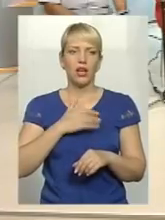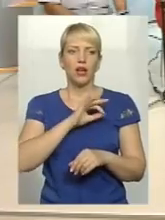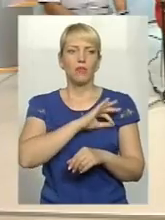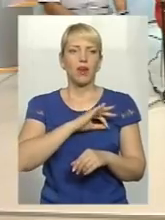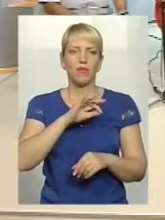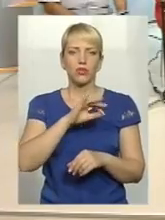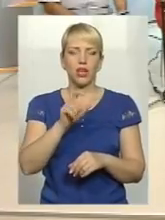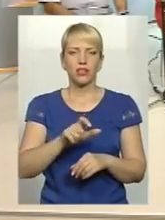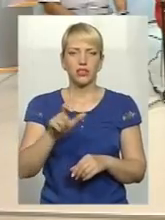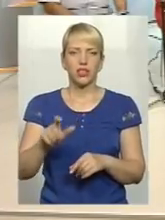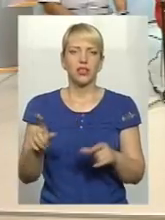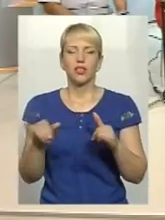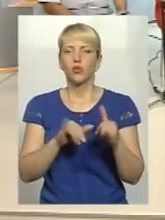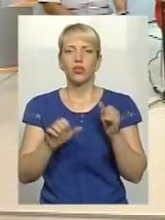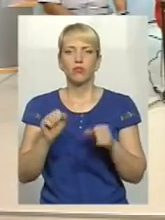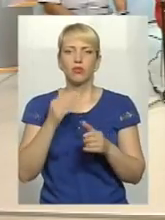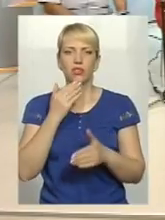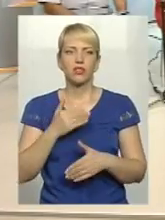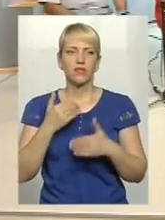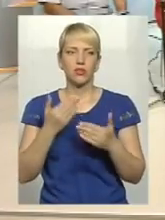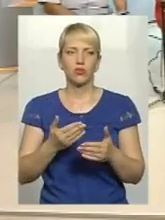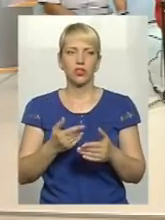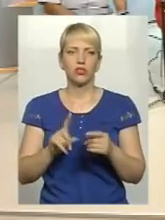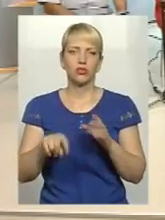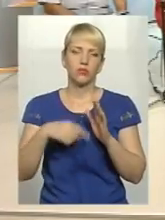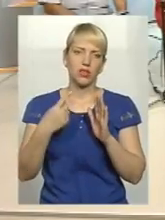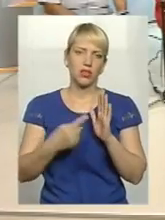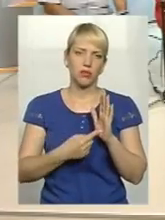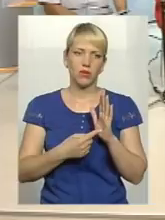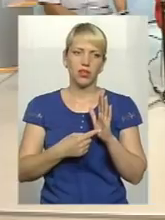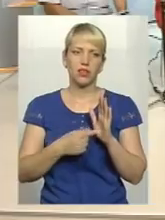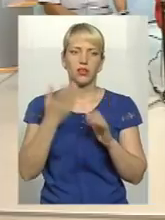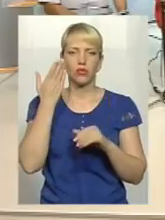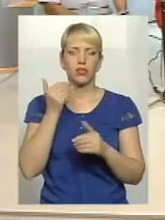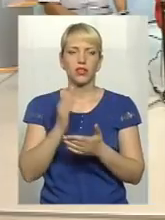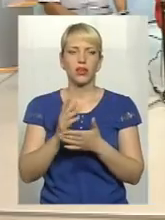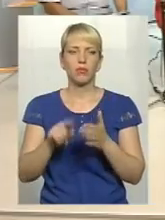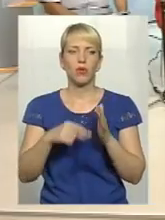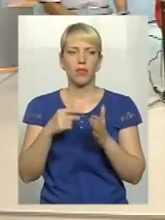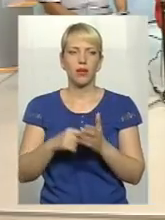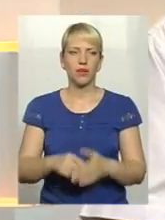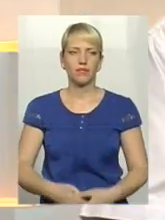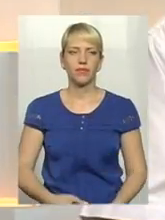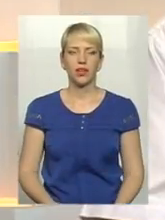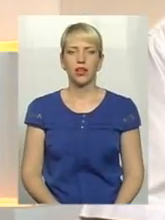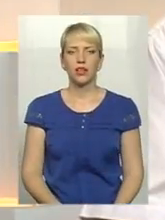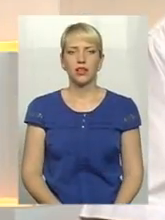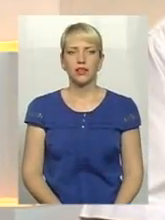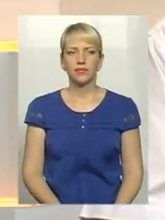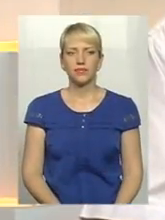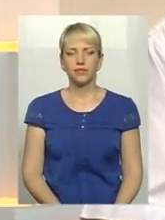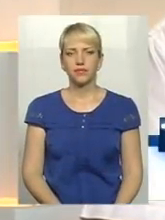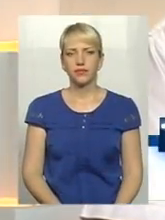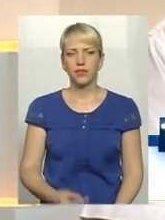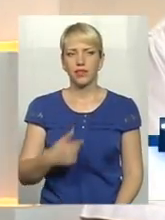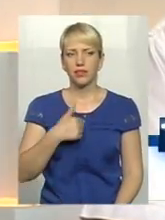І куди вони можуть звернутися? Задати питання, коли вже стоїть проблеми Гогостро? Ну, перш за все, хочу сказати